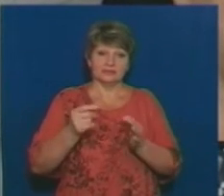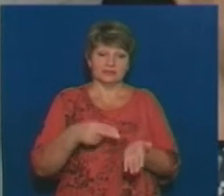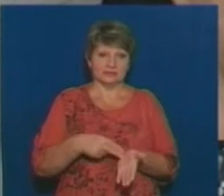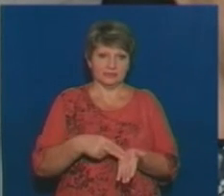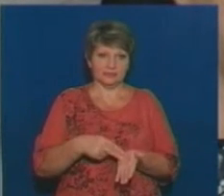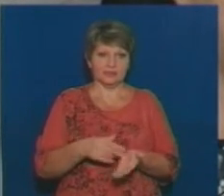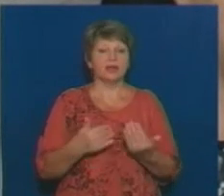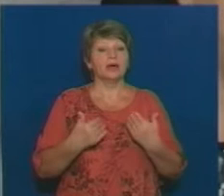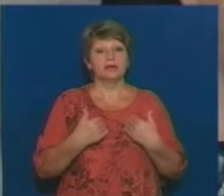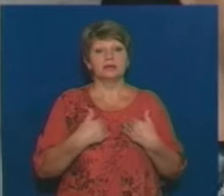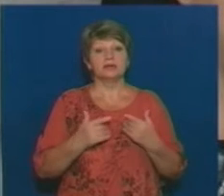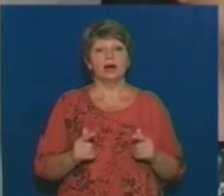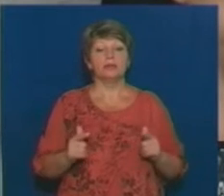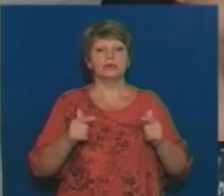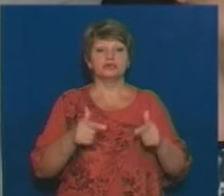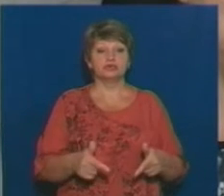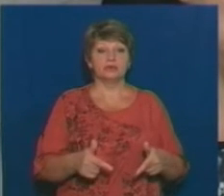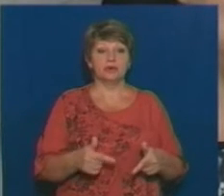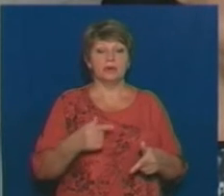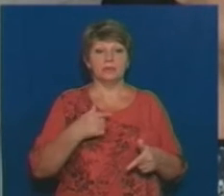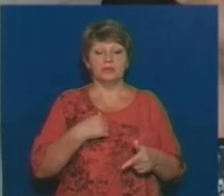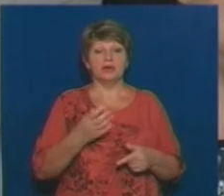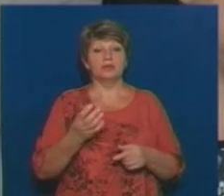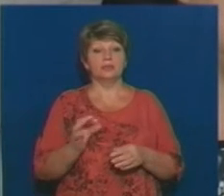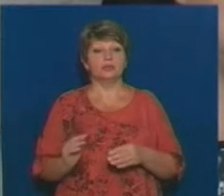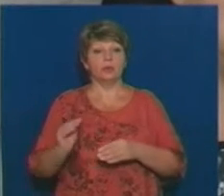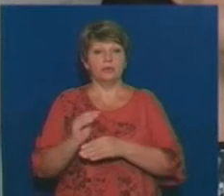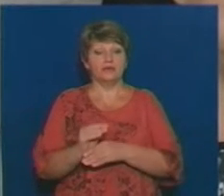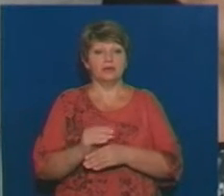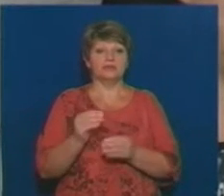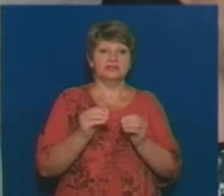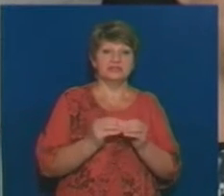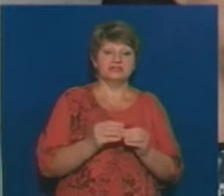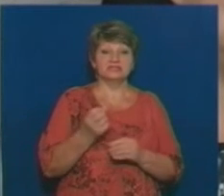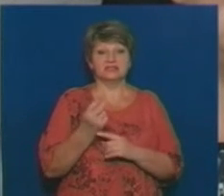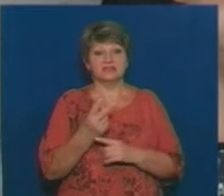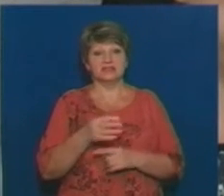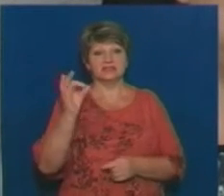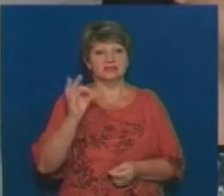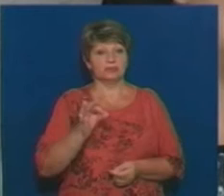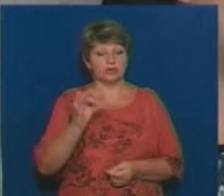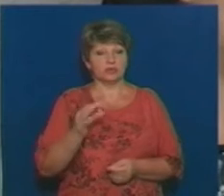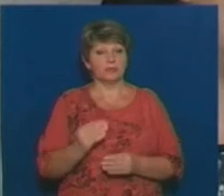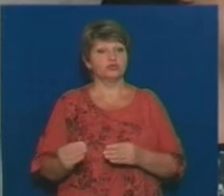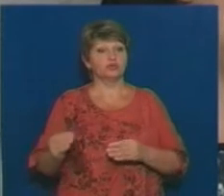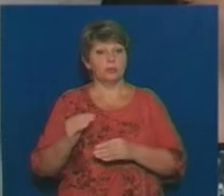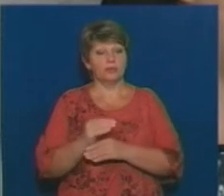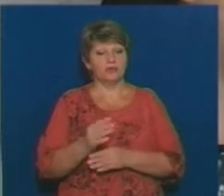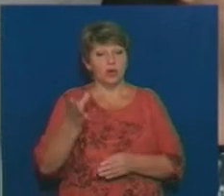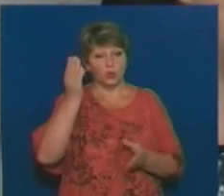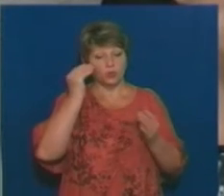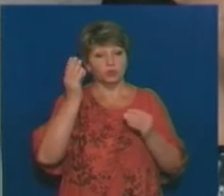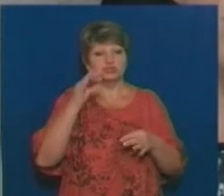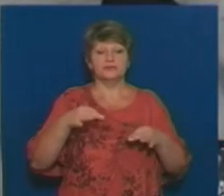Нам поступають поставщика ціни, ми накручуємо на цінку 10-12 хвилин, виходить, вчити, транспортні витрати –